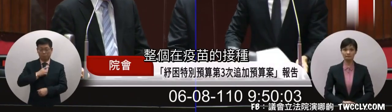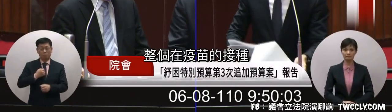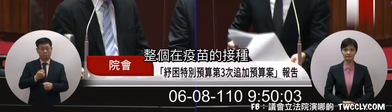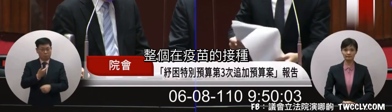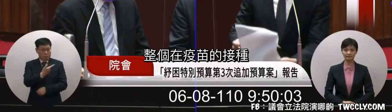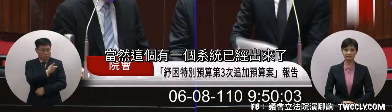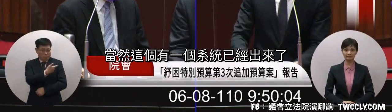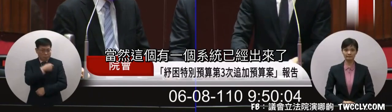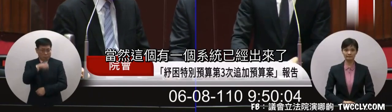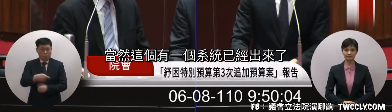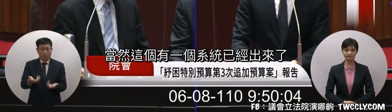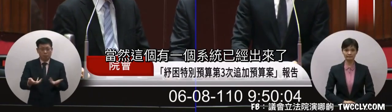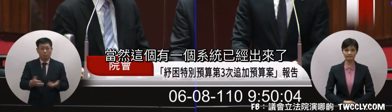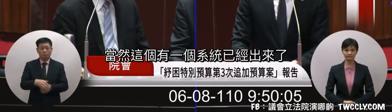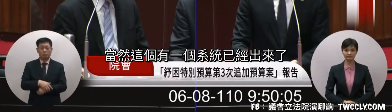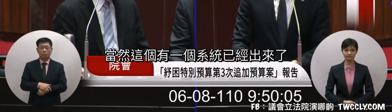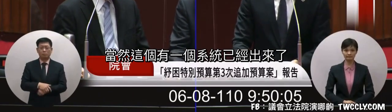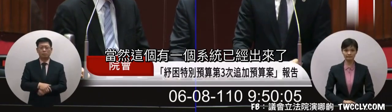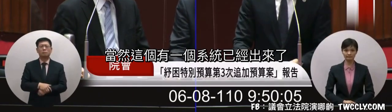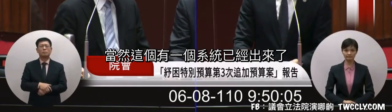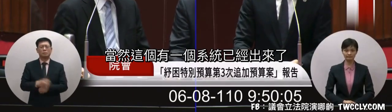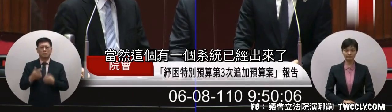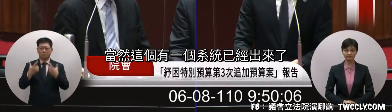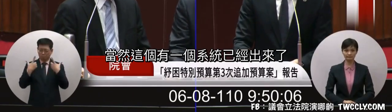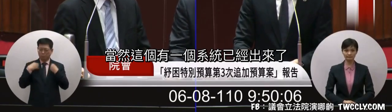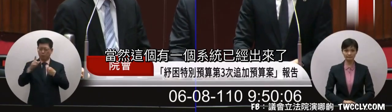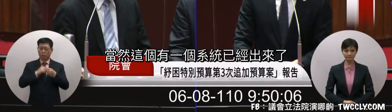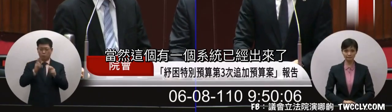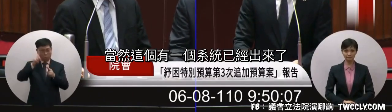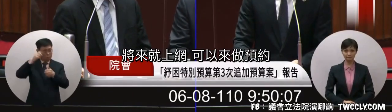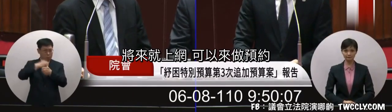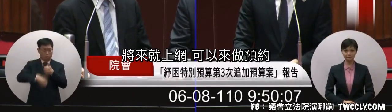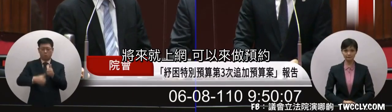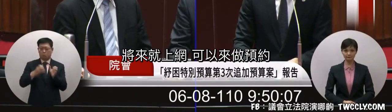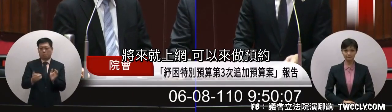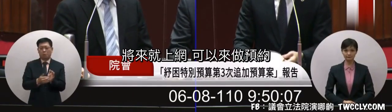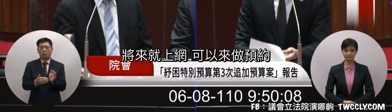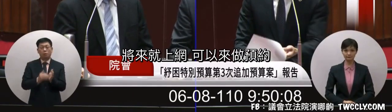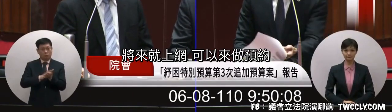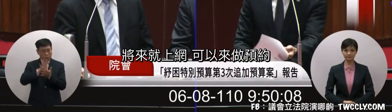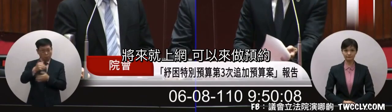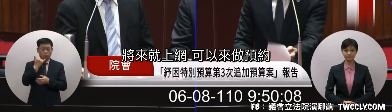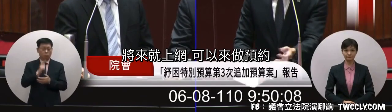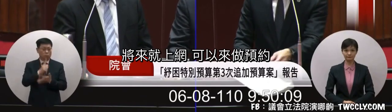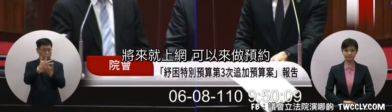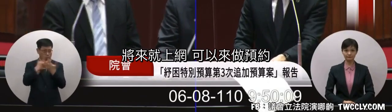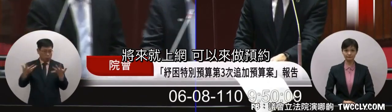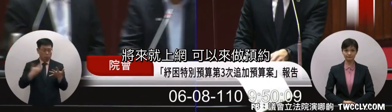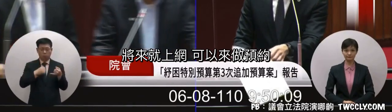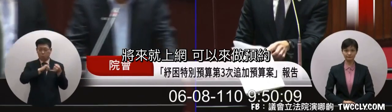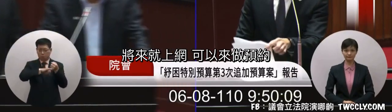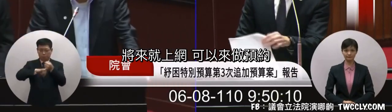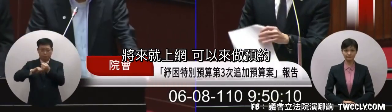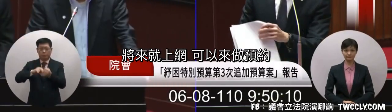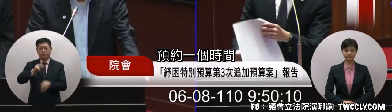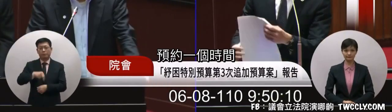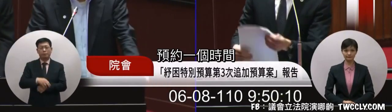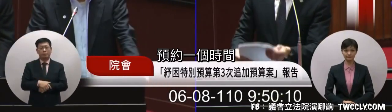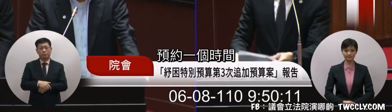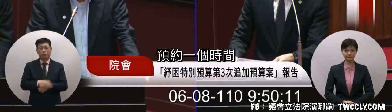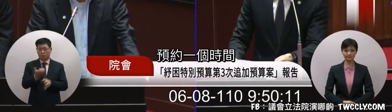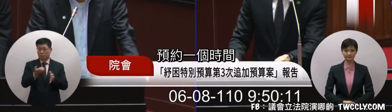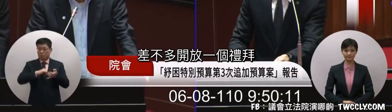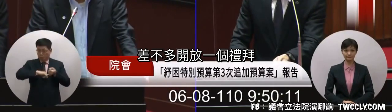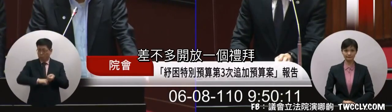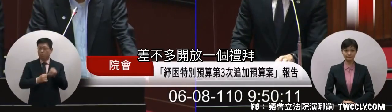疫苗的接種當然這個有一個系統可以出來將來就上網可以來做預約預